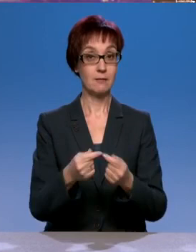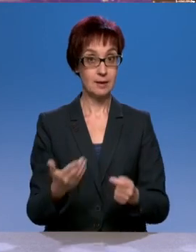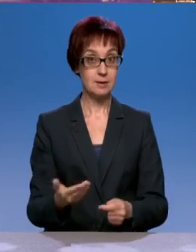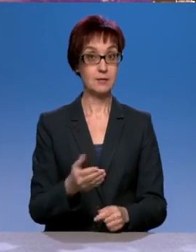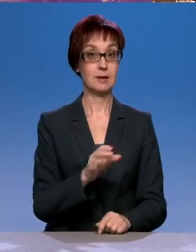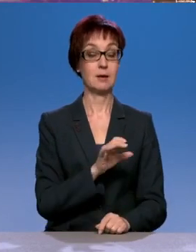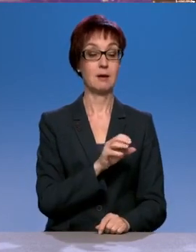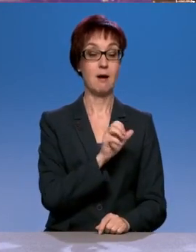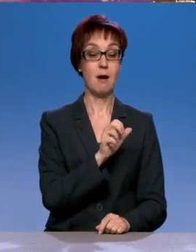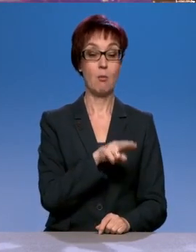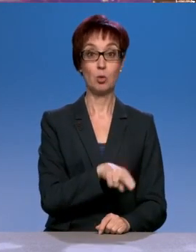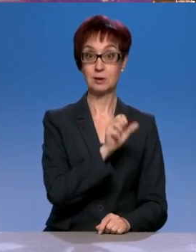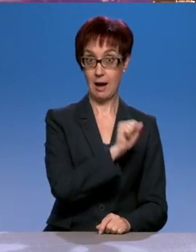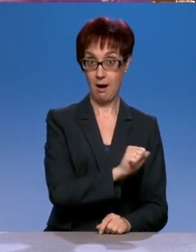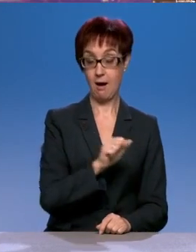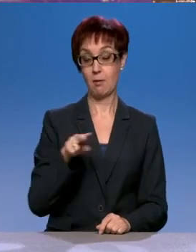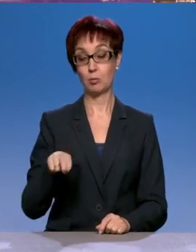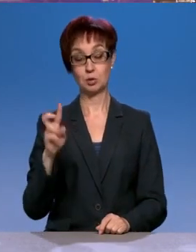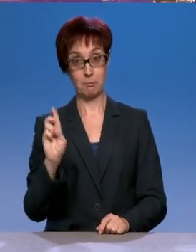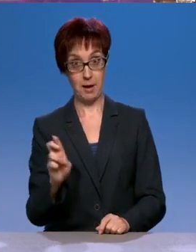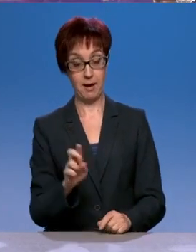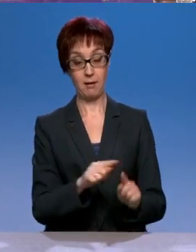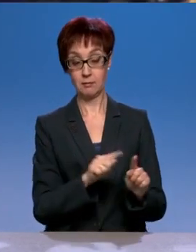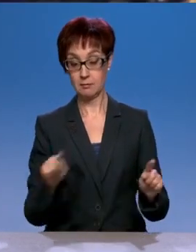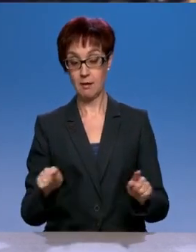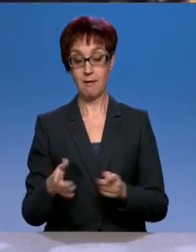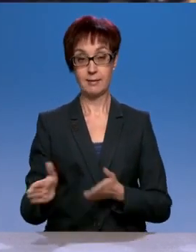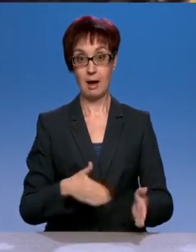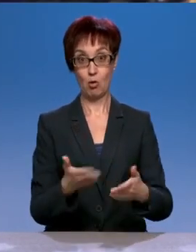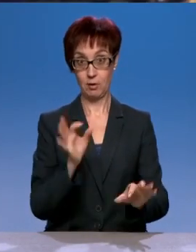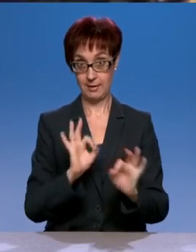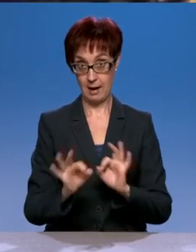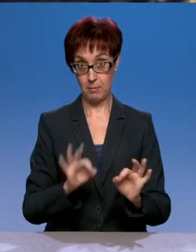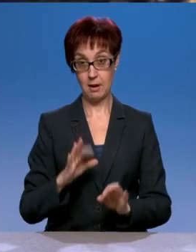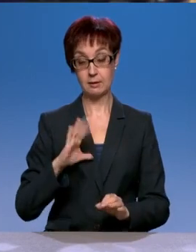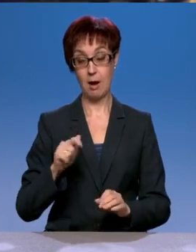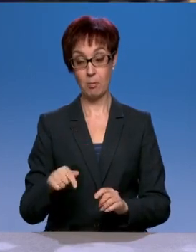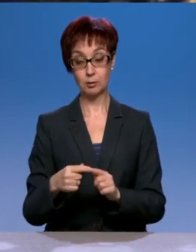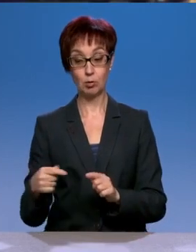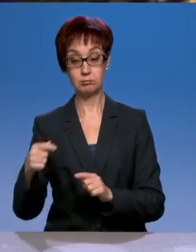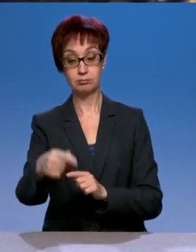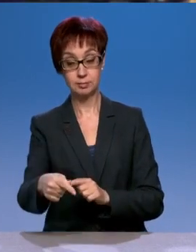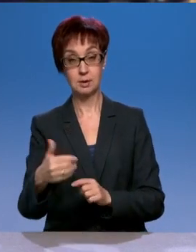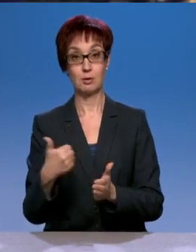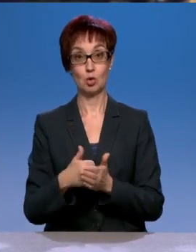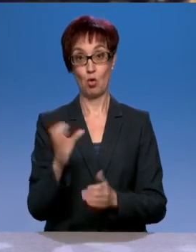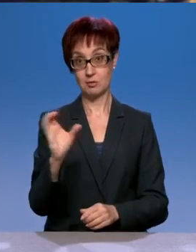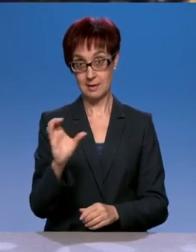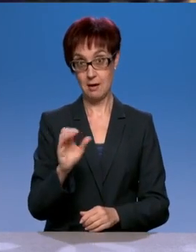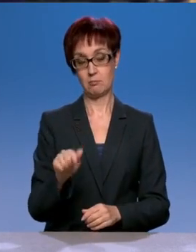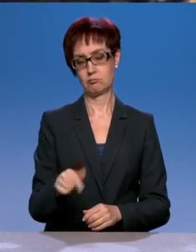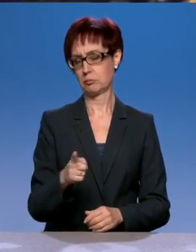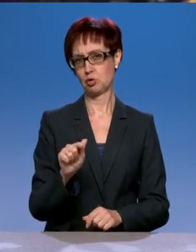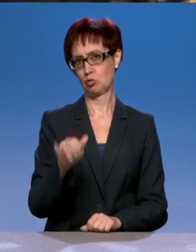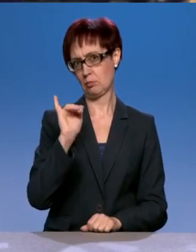пункт Б дорога нормальная, а потом до пункта С она почему-то опять плохая. Вроде 3 километра всего, да? Но кто-то там